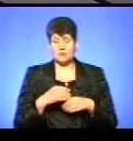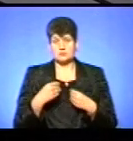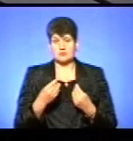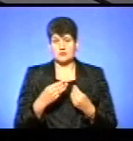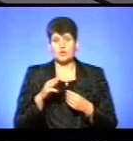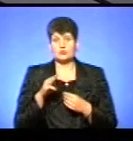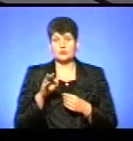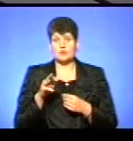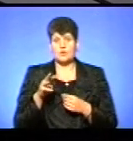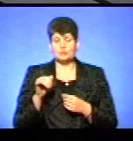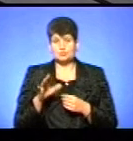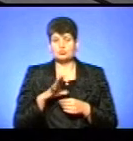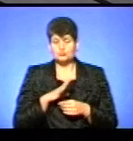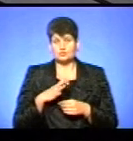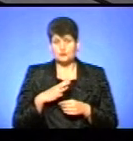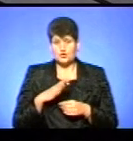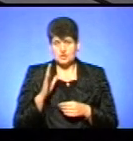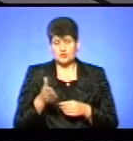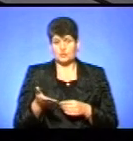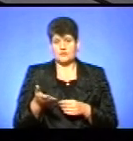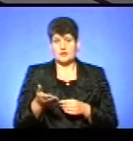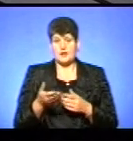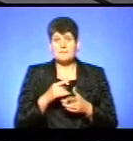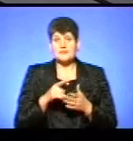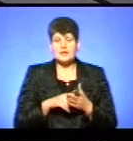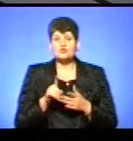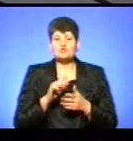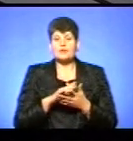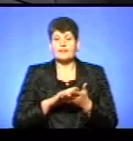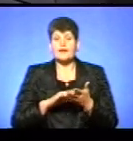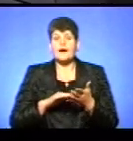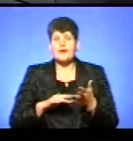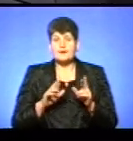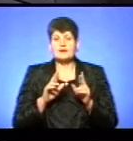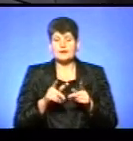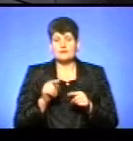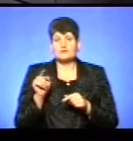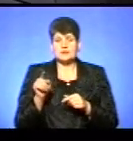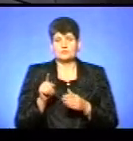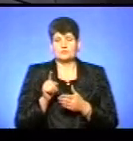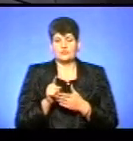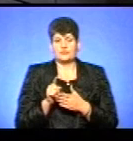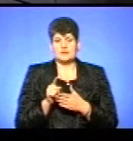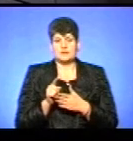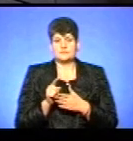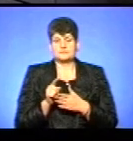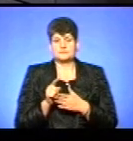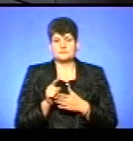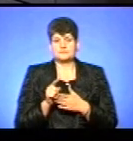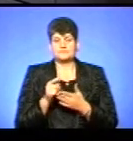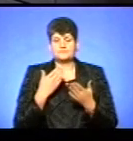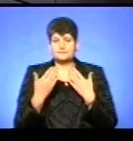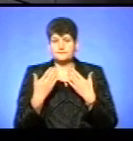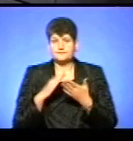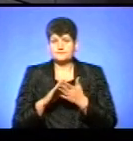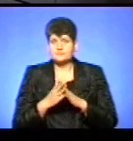був очікуваний. Але питання про те, що далі після Томусу, як вони повинні налагодити діалог. Про